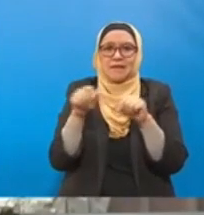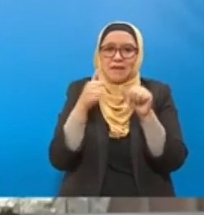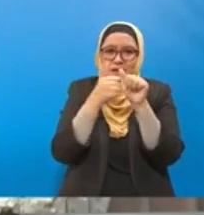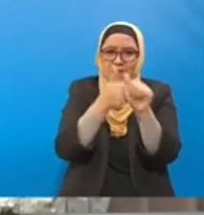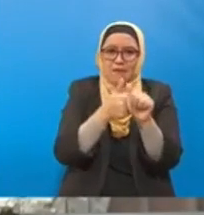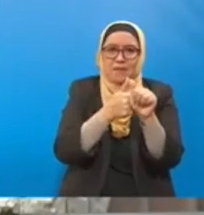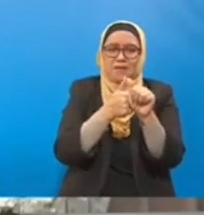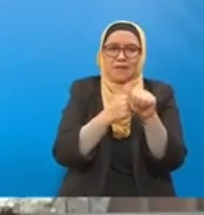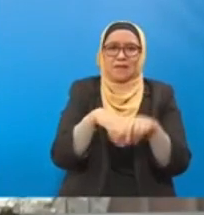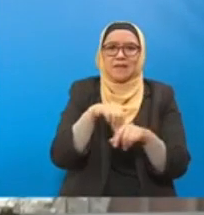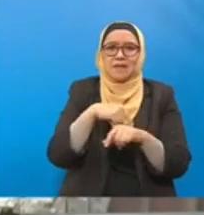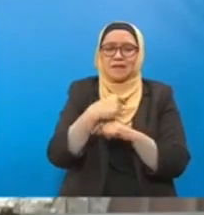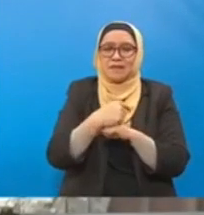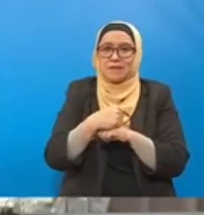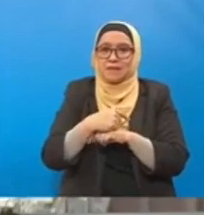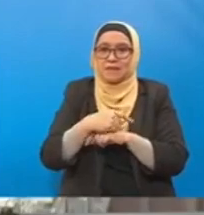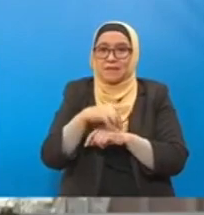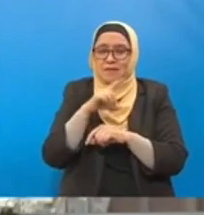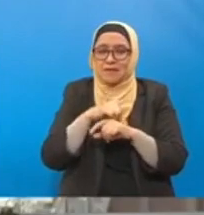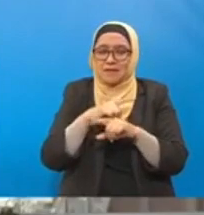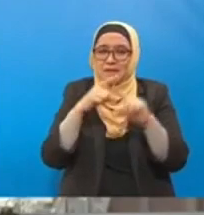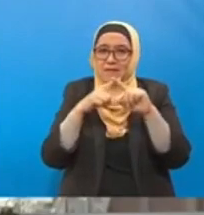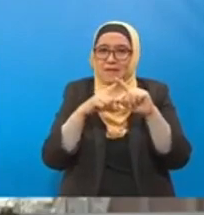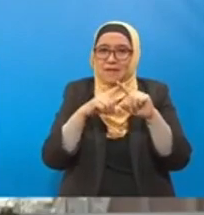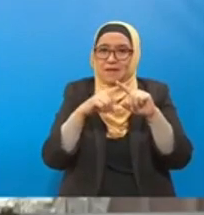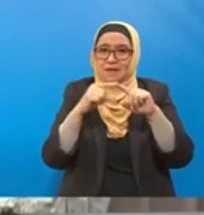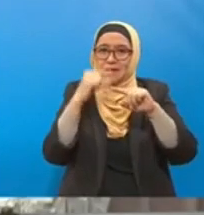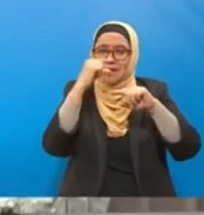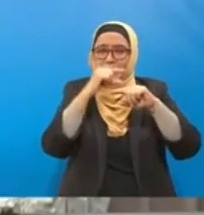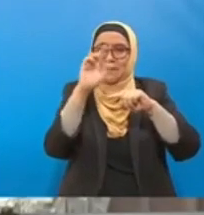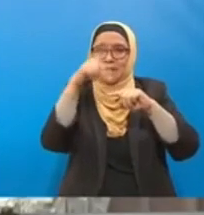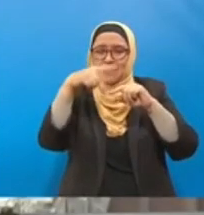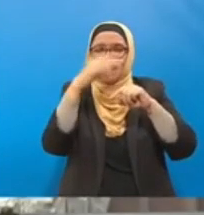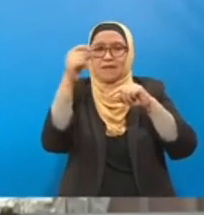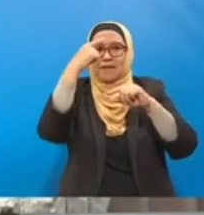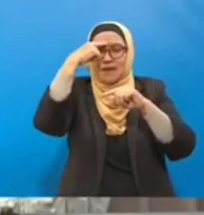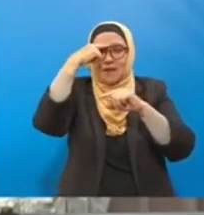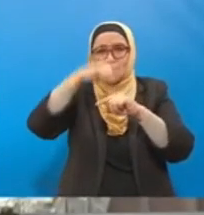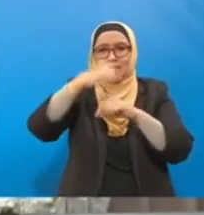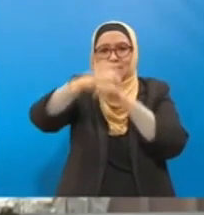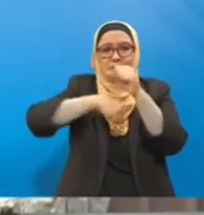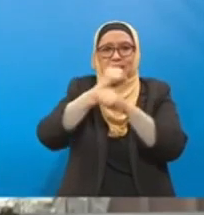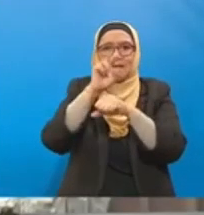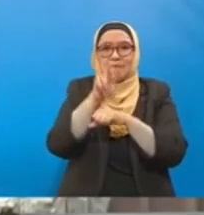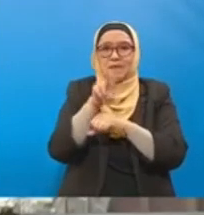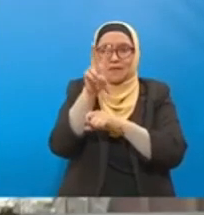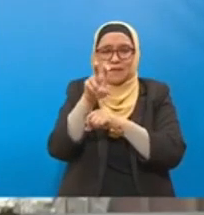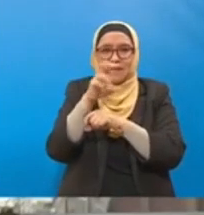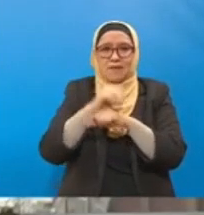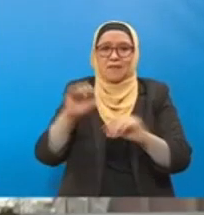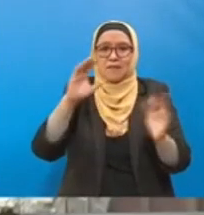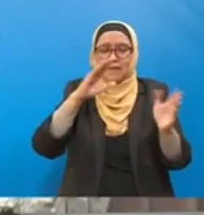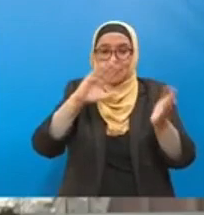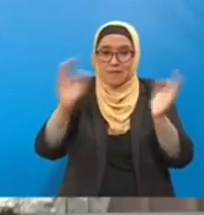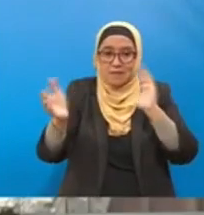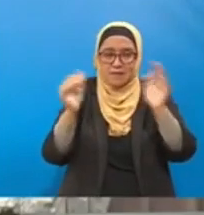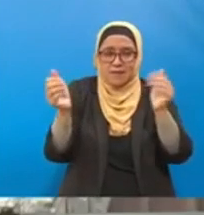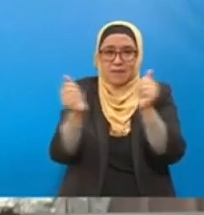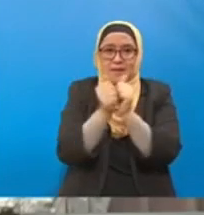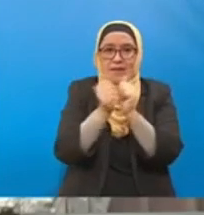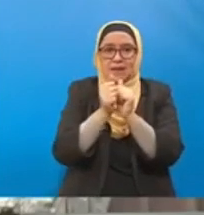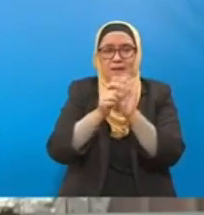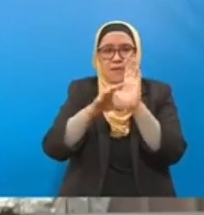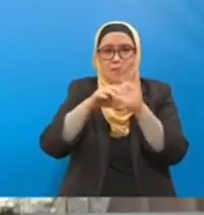sebanyak 45 darjah, 45% pada tahun 2030 berbanding intensiti pelepasan GSG pada tahun